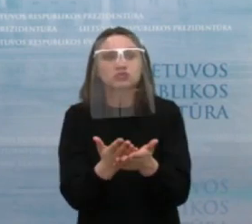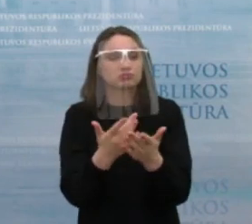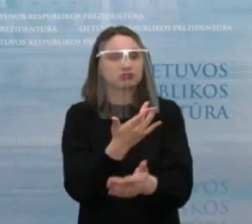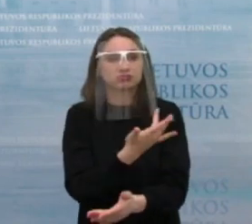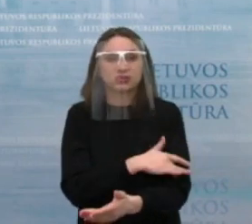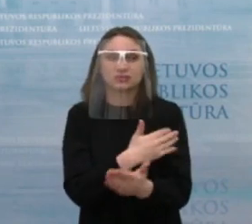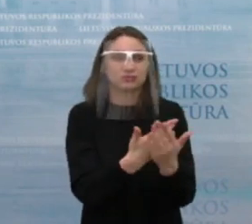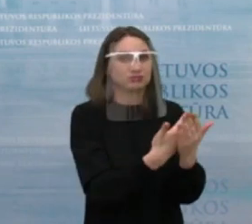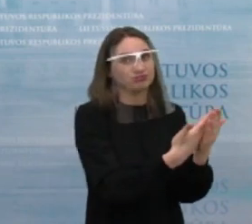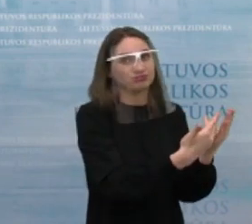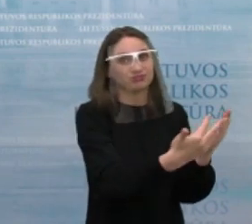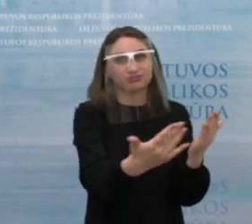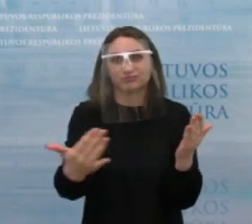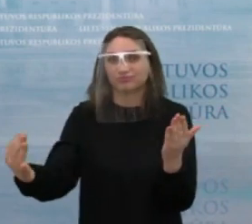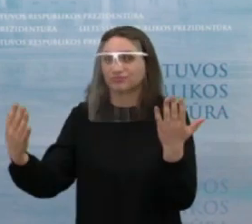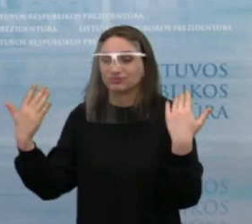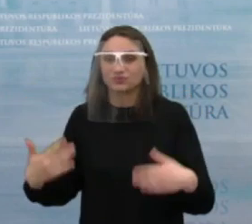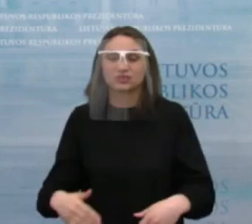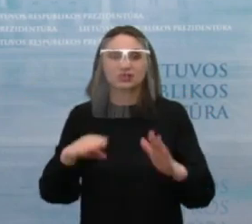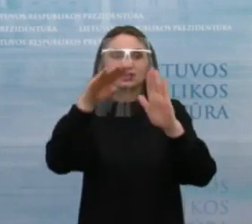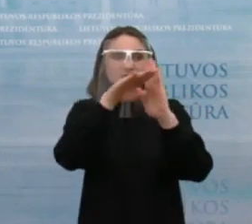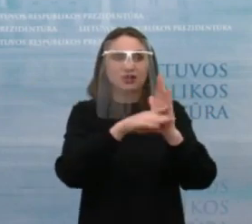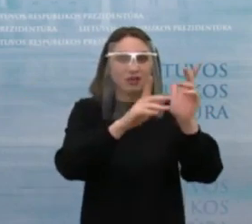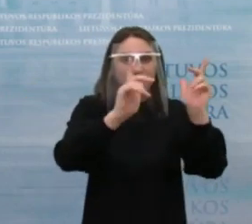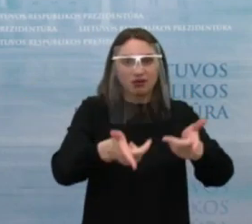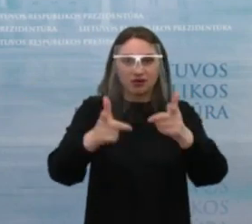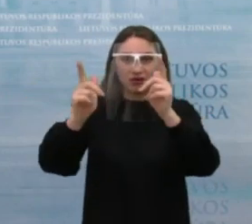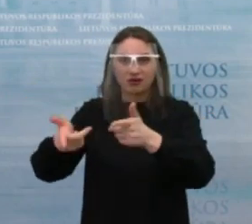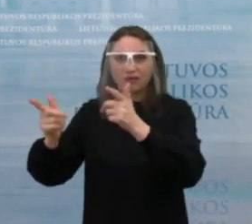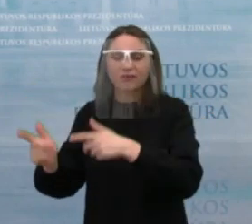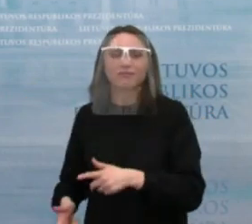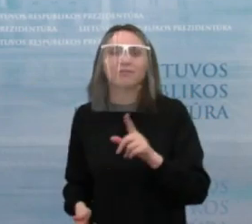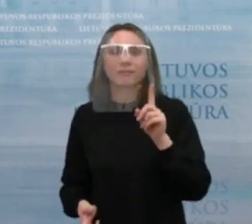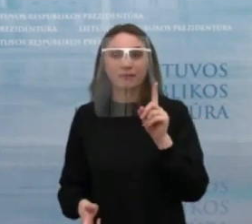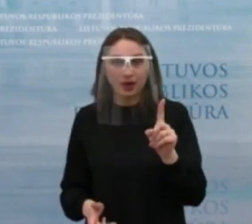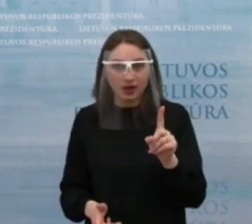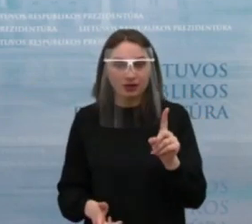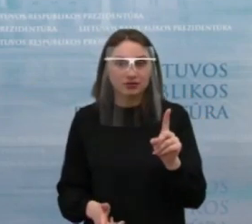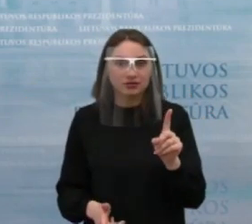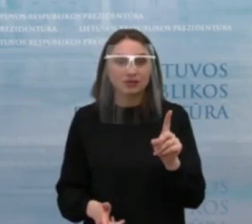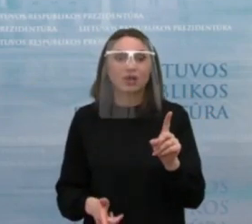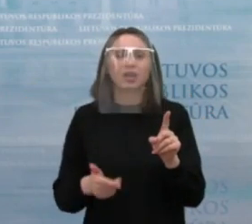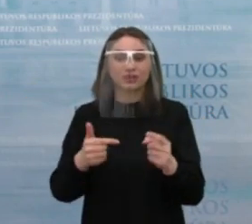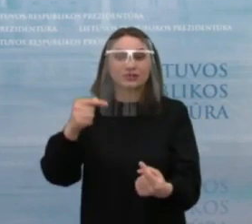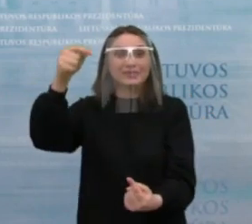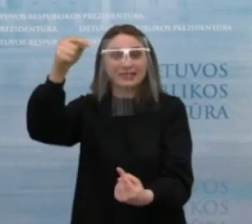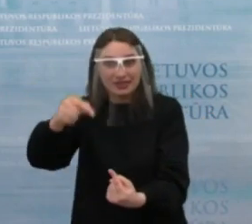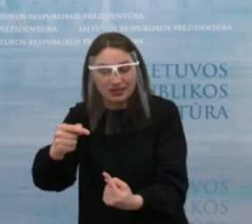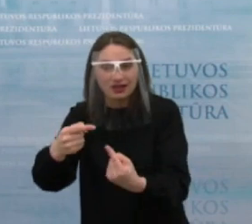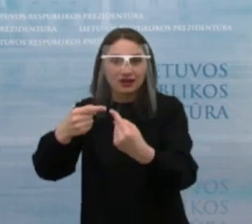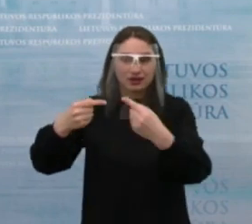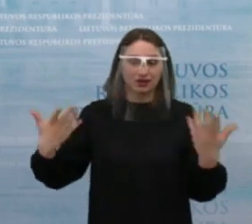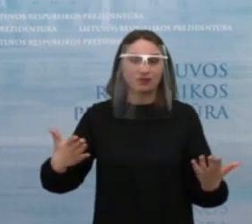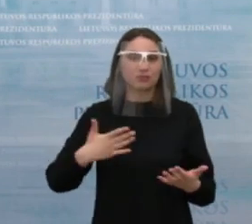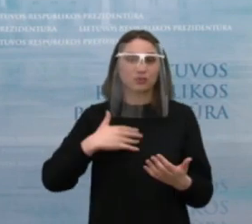kaip ir minėjau. Jos yra reglamentuotos įvairiais įstatymais. Tiesiog klausimas yra tas, ar tos priemonės yra taiklios. Ir mūsų vyriausybė